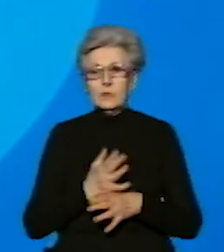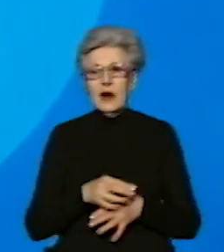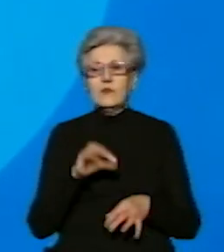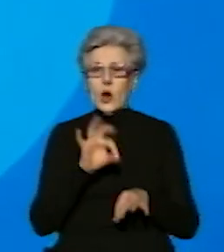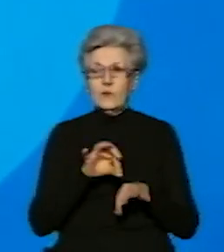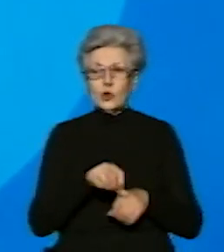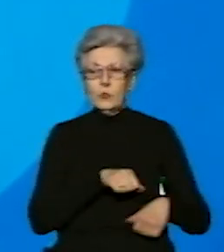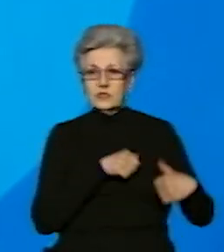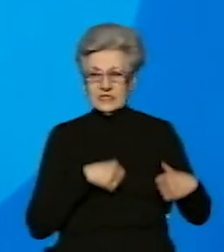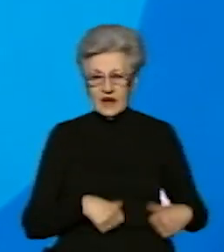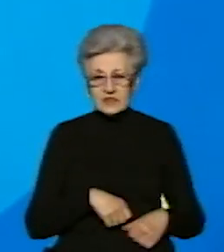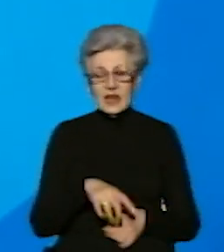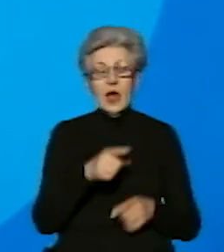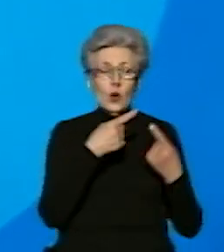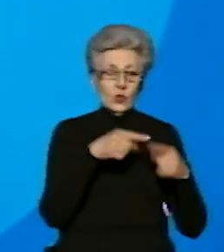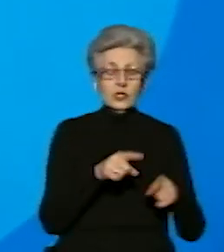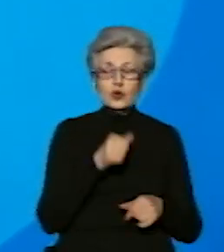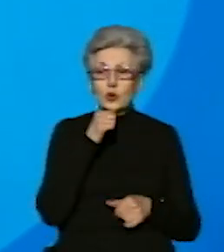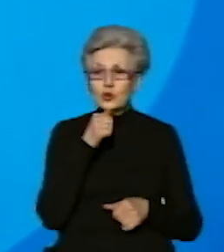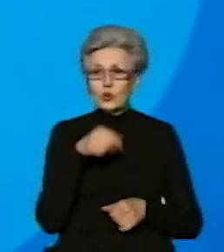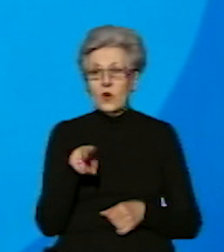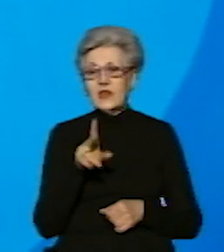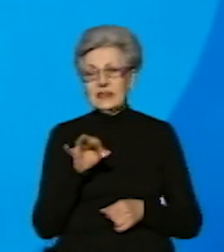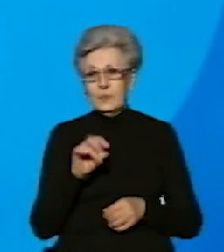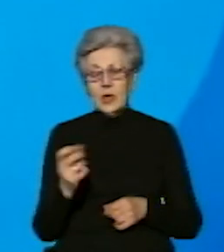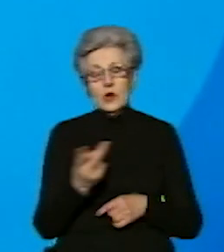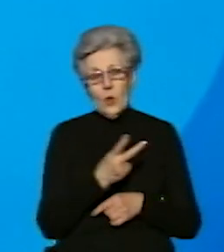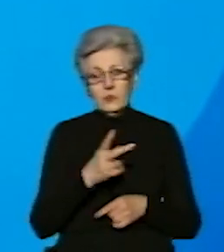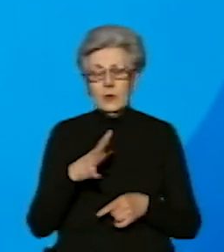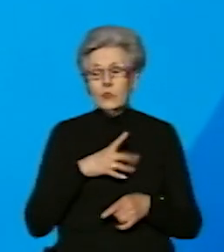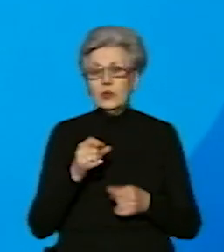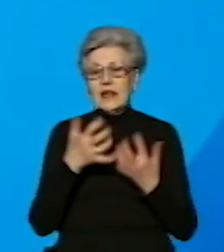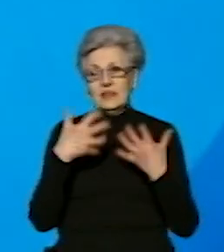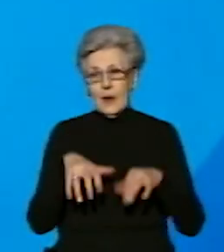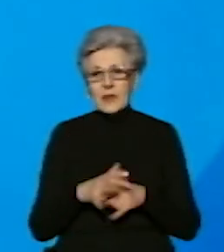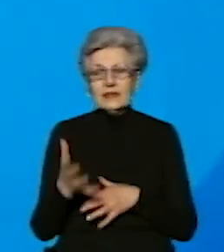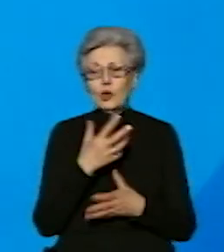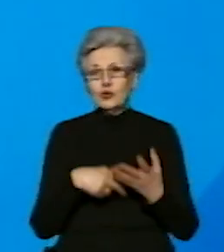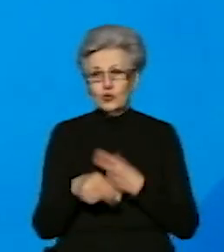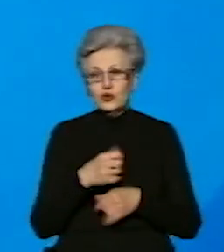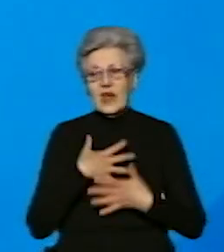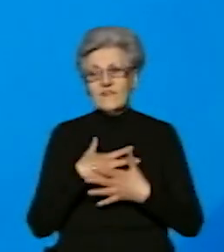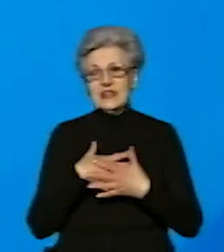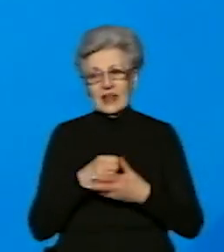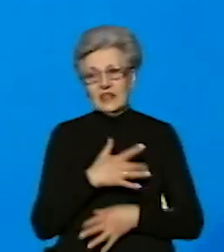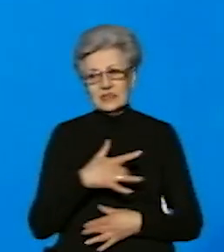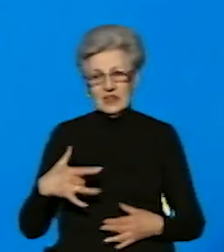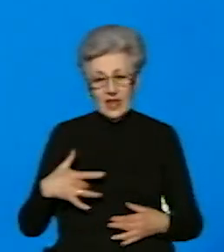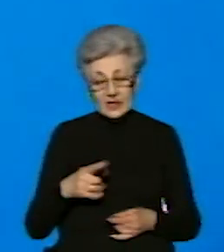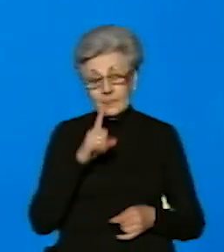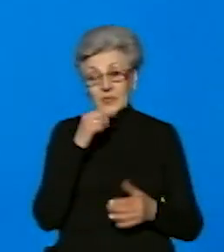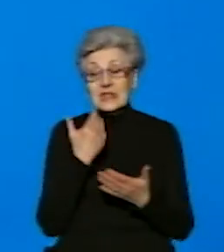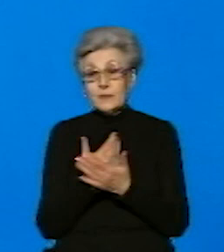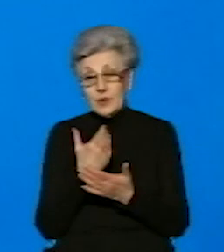кардіосклероз, інший – цукровий діабет. Обидва перебували на апаратах штучної вентиляції легень. З підозрою на COVID померла 83